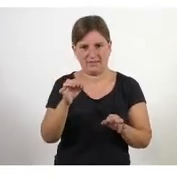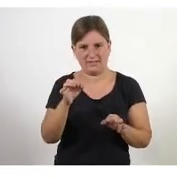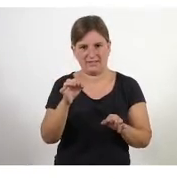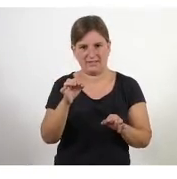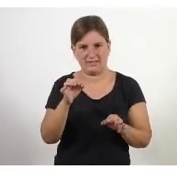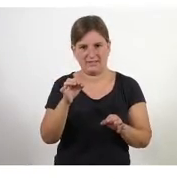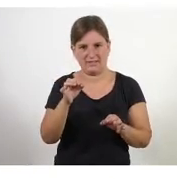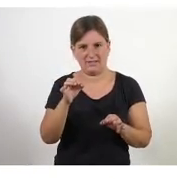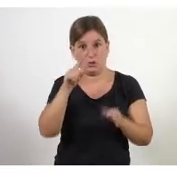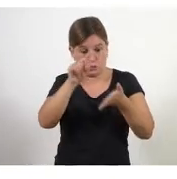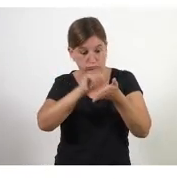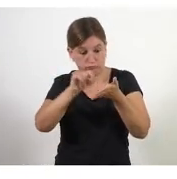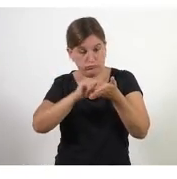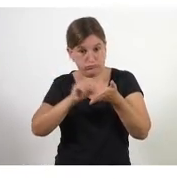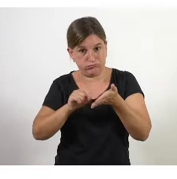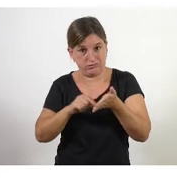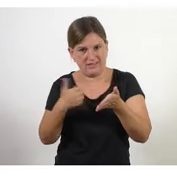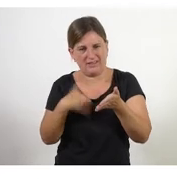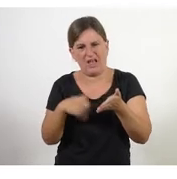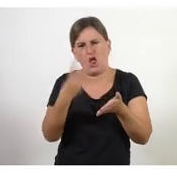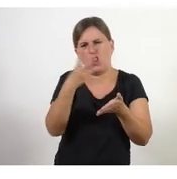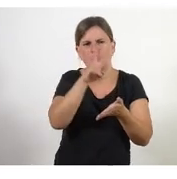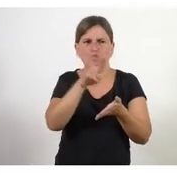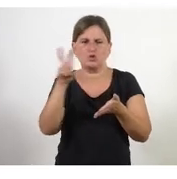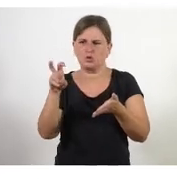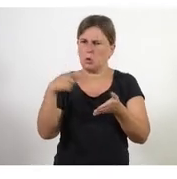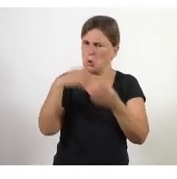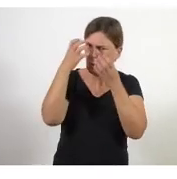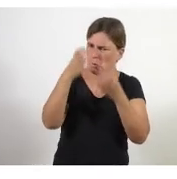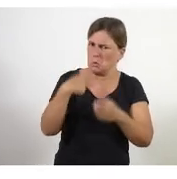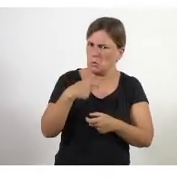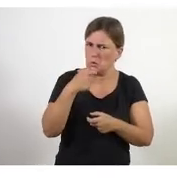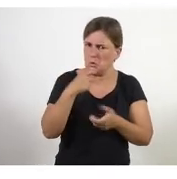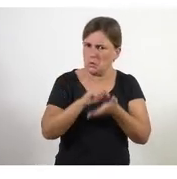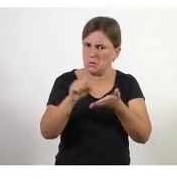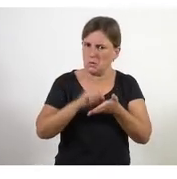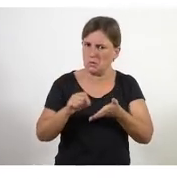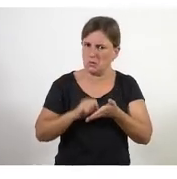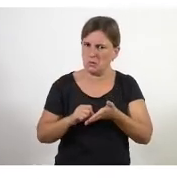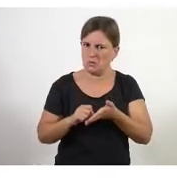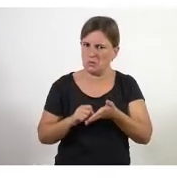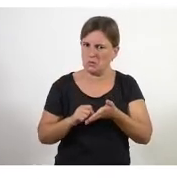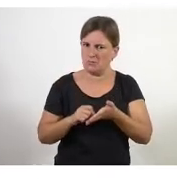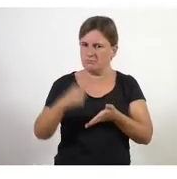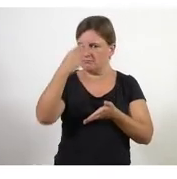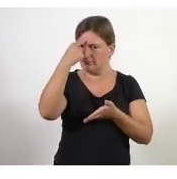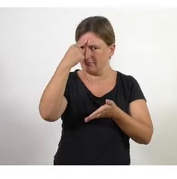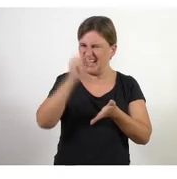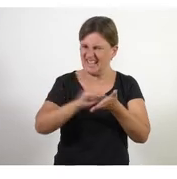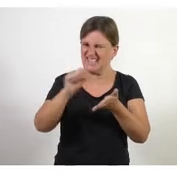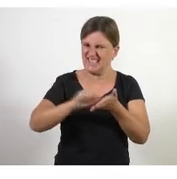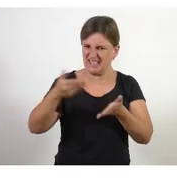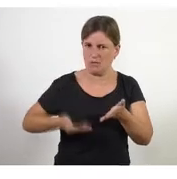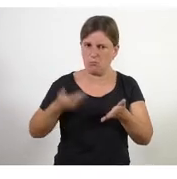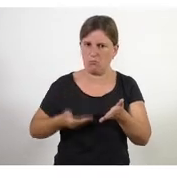principi ara apunta tu un parell de cosetes que t'han cridat l'atenció aterra-les deixa-les escrites és